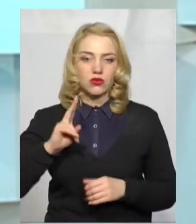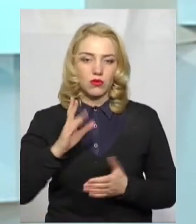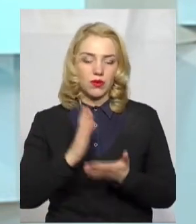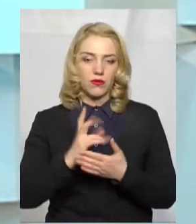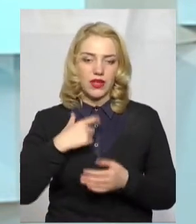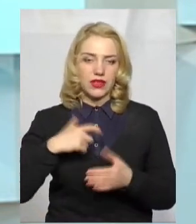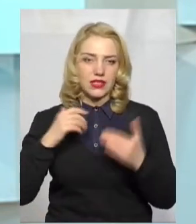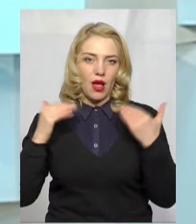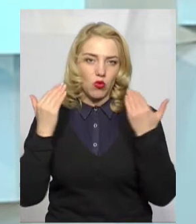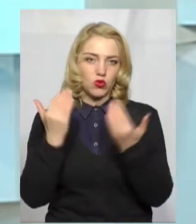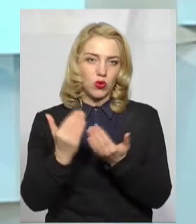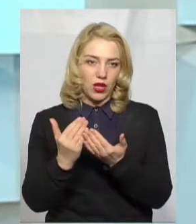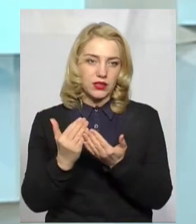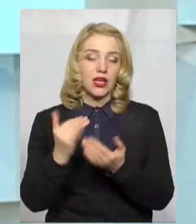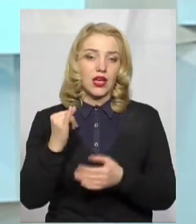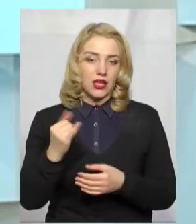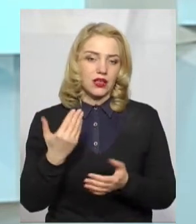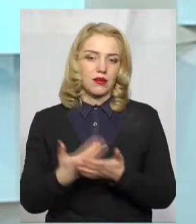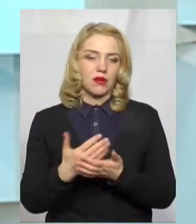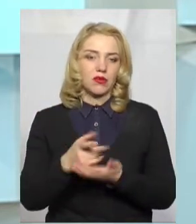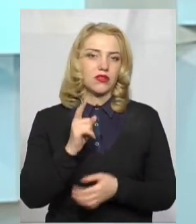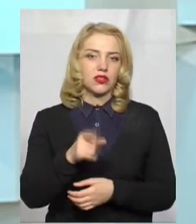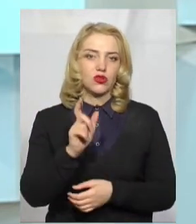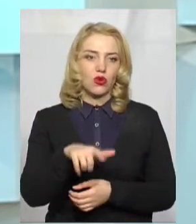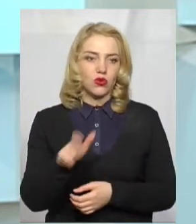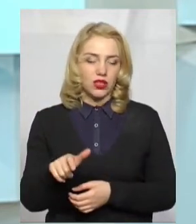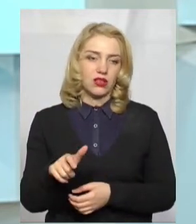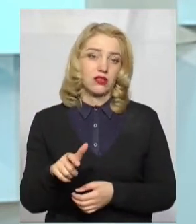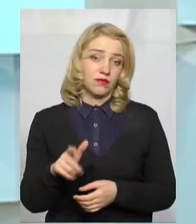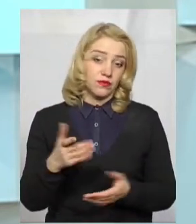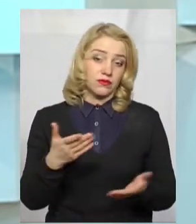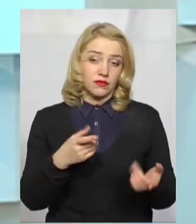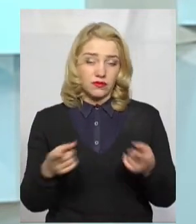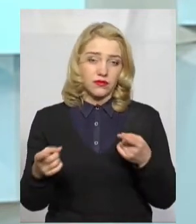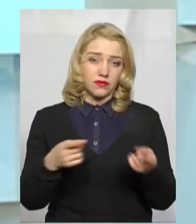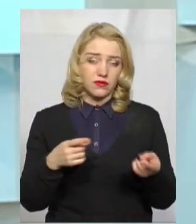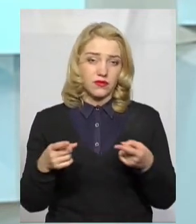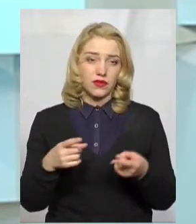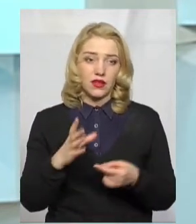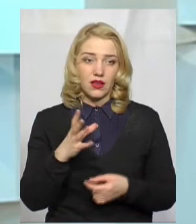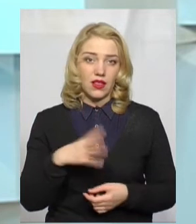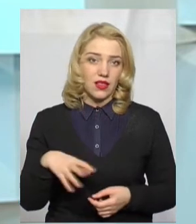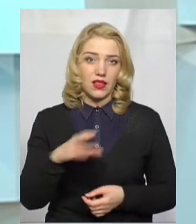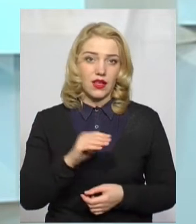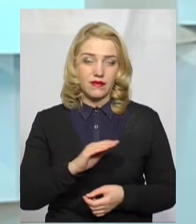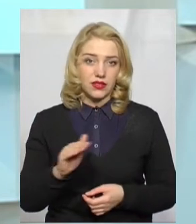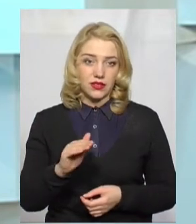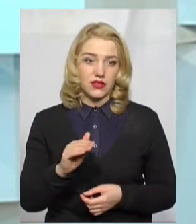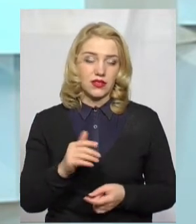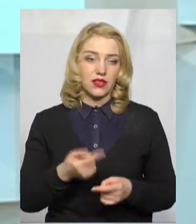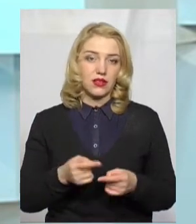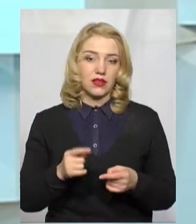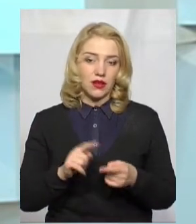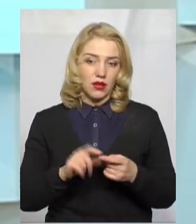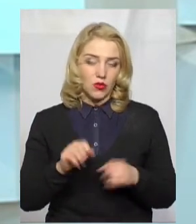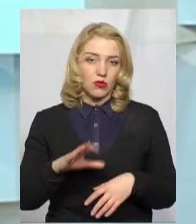самоізоляції. Але так як їх близько тисячі, то, відповідно, напевно, не всіх воно зачіпить,